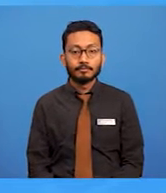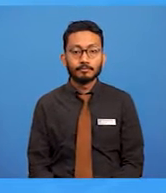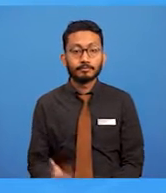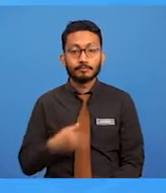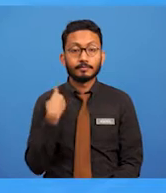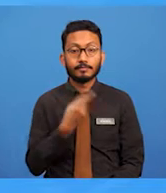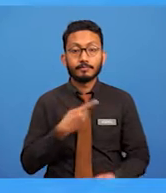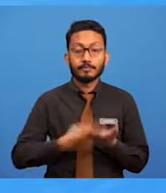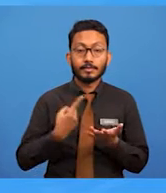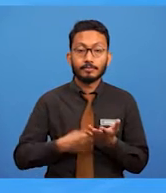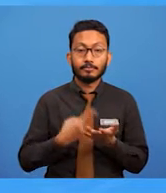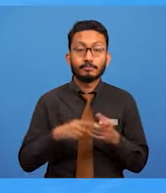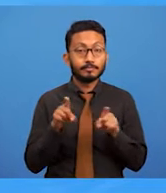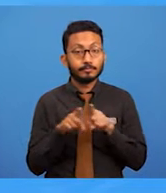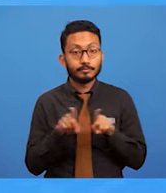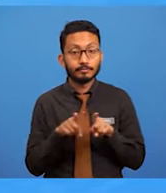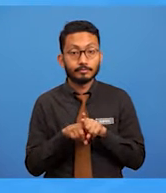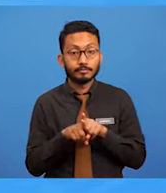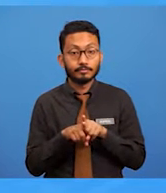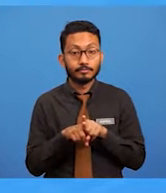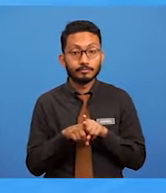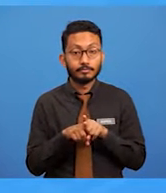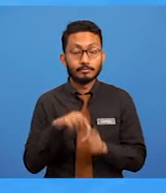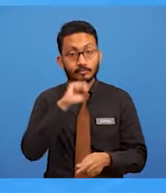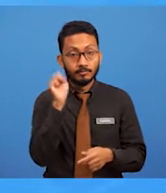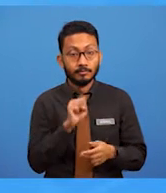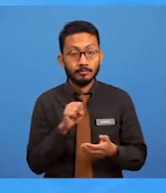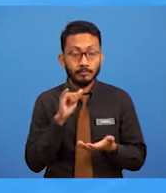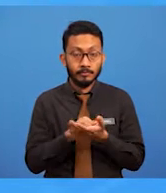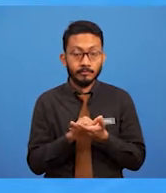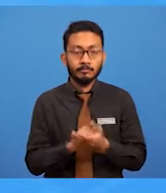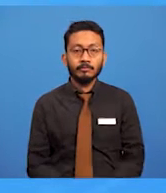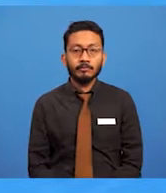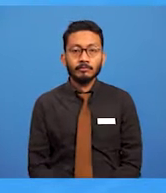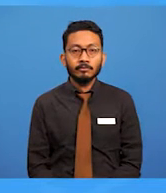kita bincang bersama-sama soalan tersebut.